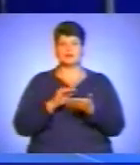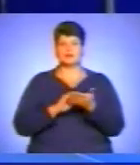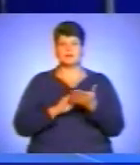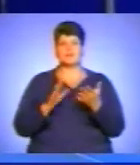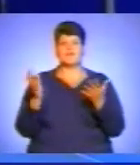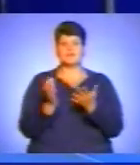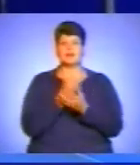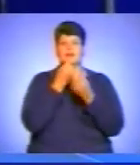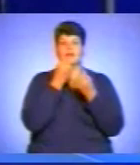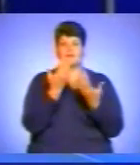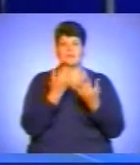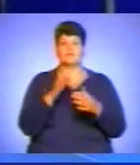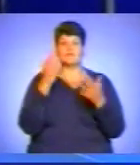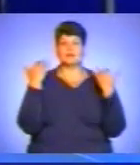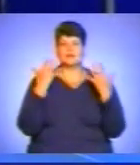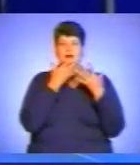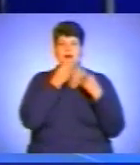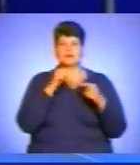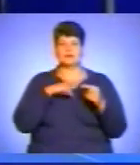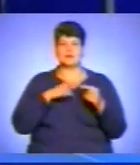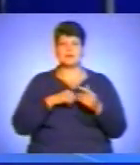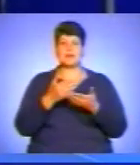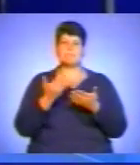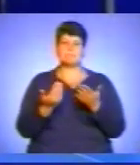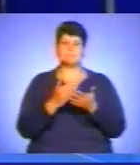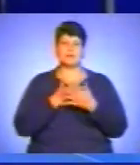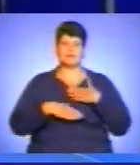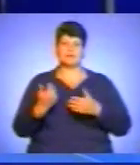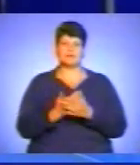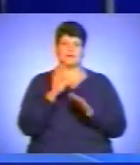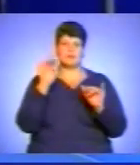Вдалих вам вихідних, гарного настрою і лише приємних новин. До побачення.